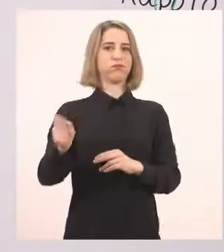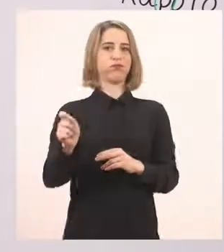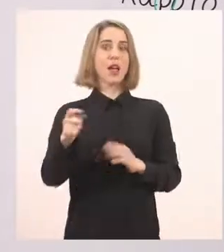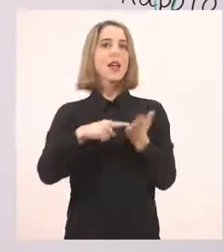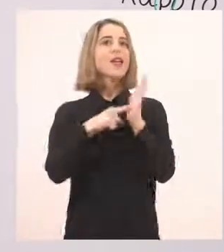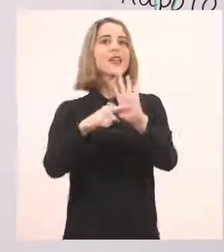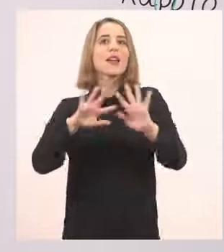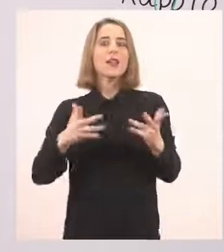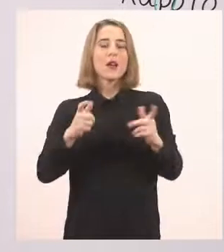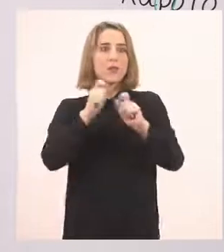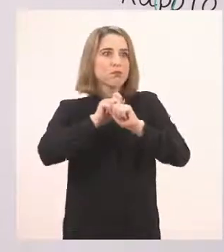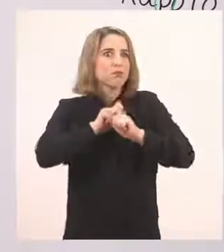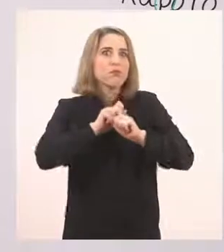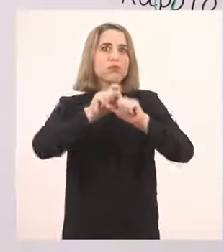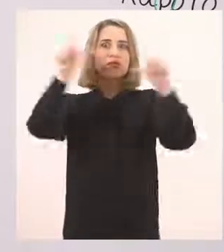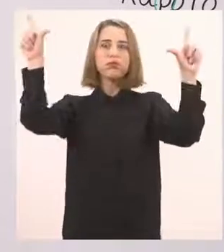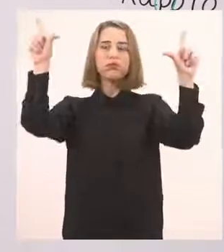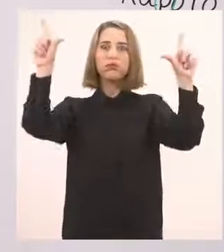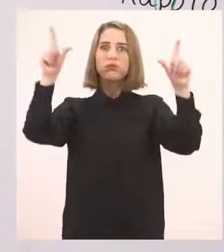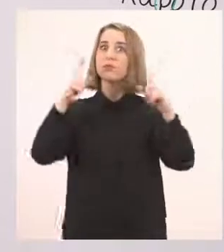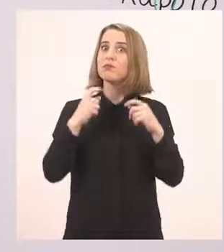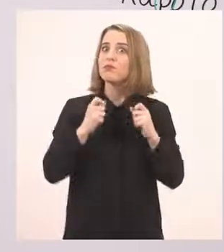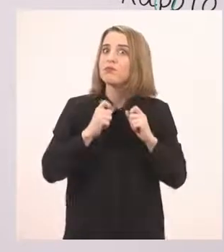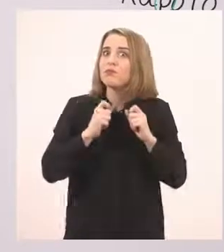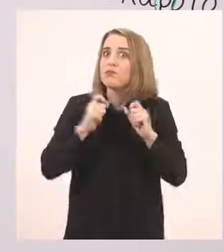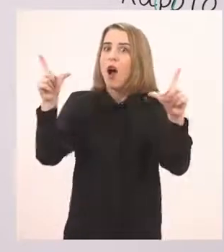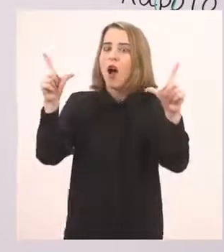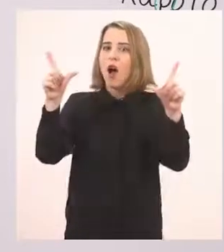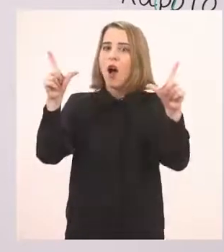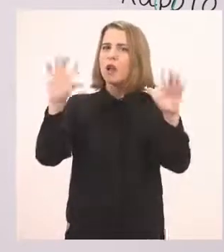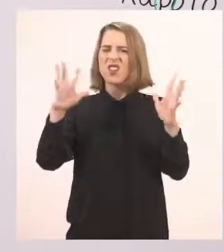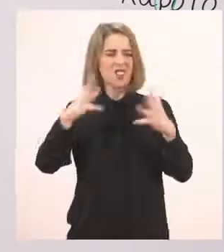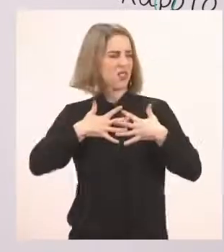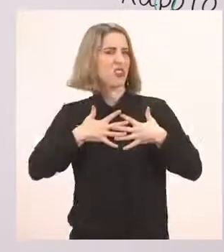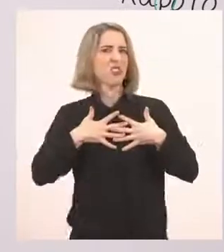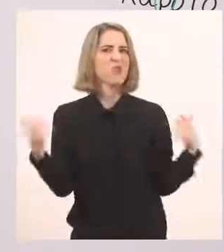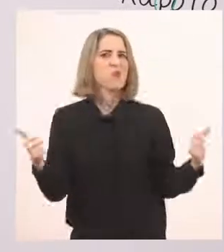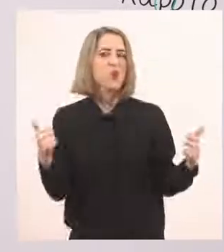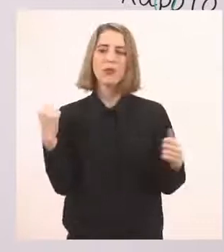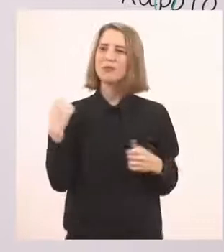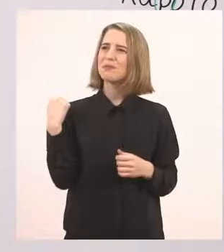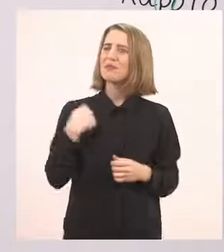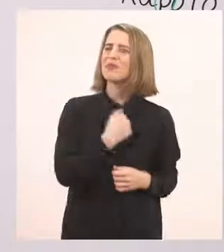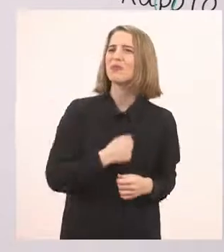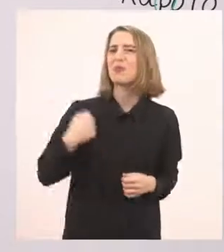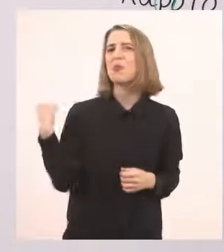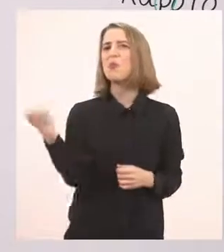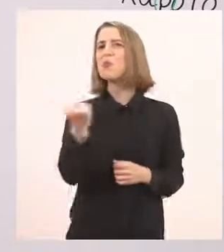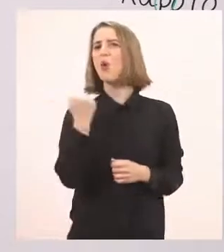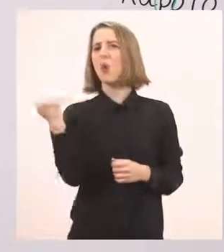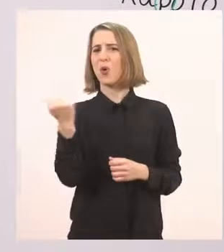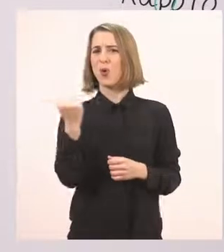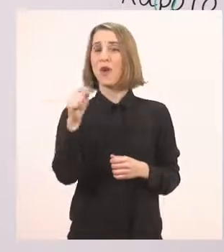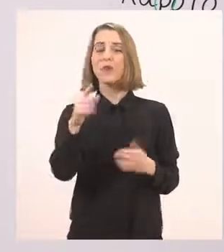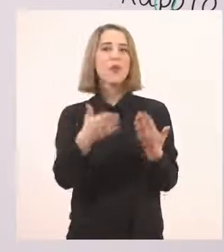να δείξουμε το θαυμασμό μας, την έκπληξή μας. Ή το θυμό μας, ή τον πόνο μας. Και μας